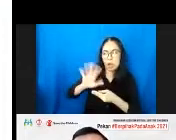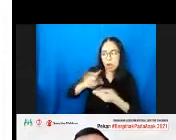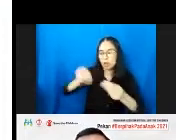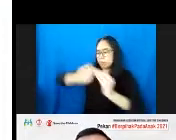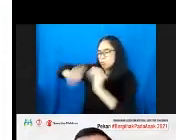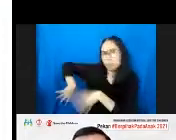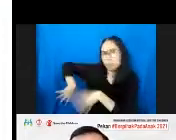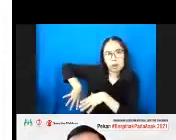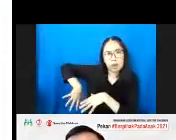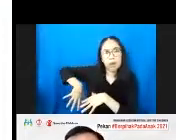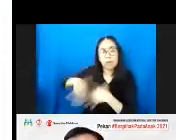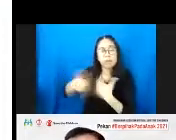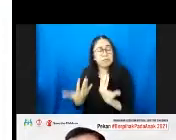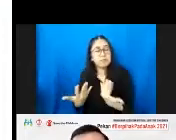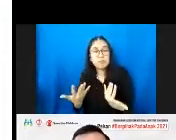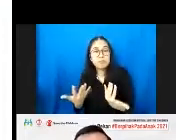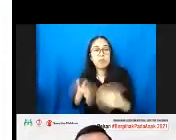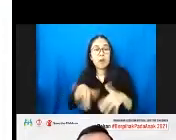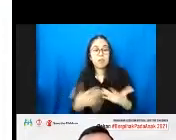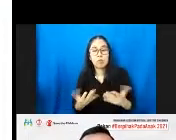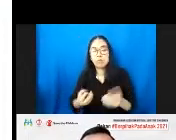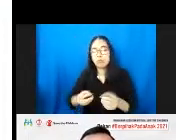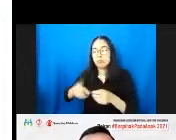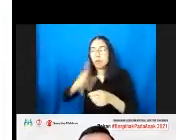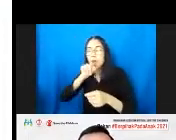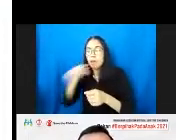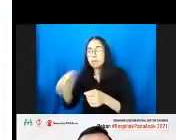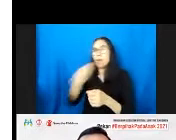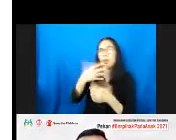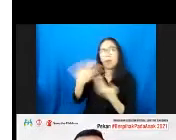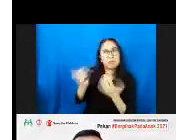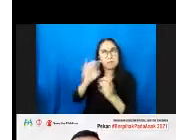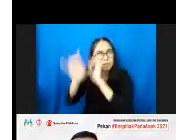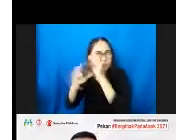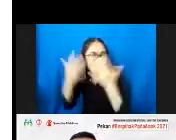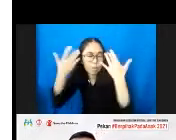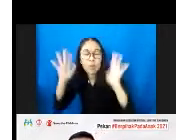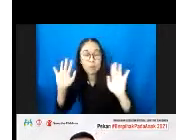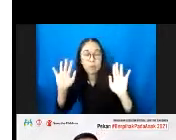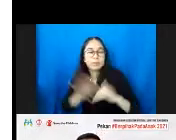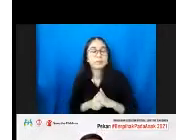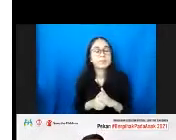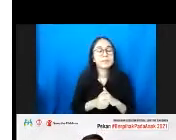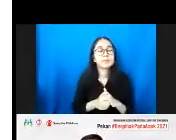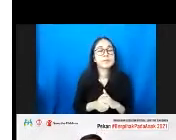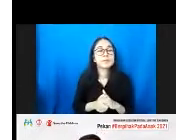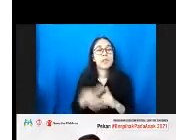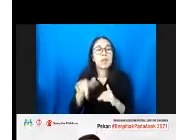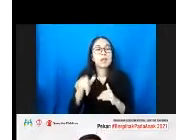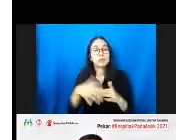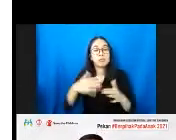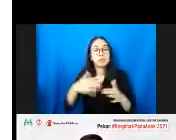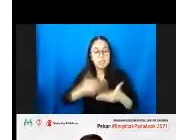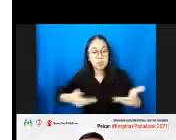ibunya, diberikan ke ikan, ke ayam, dan seterusnya. Nah, karena itulah juga kondisi kesehatan seperti tadi itu,